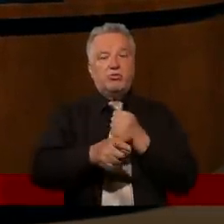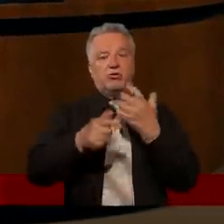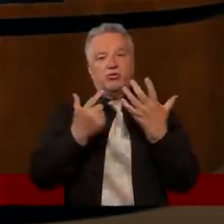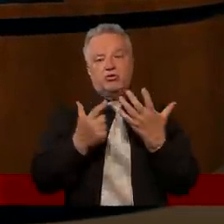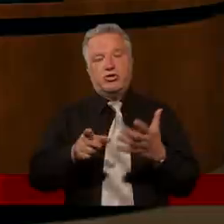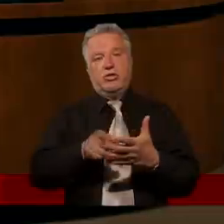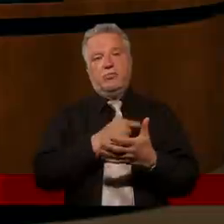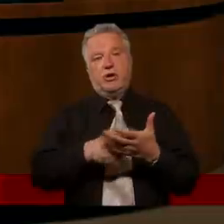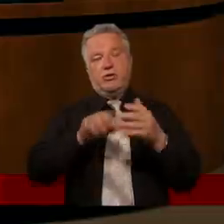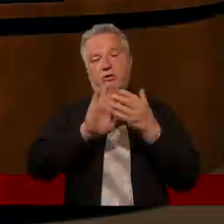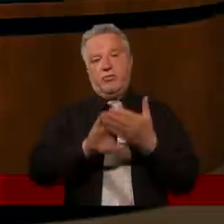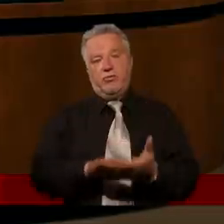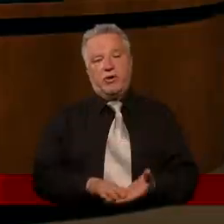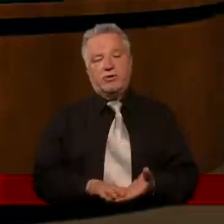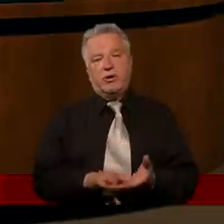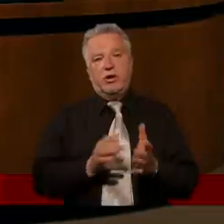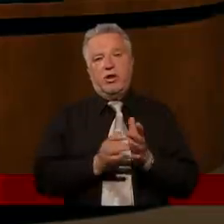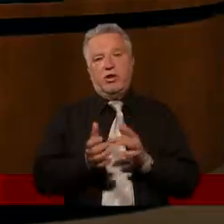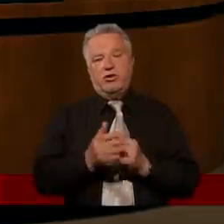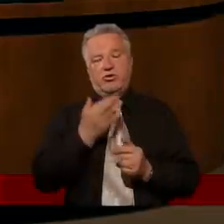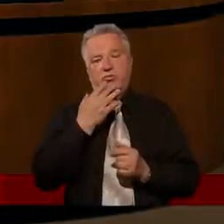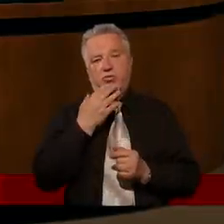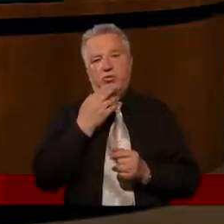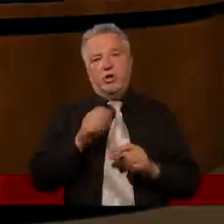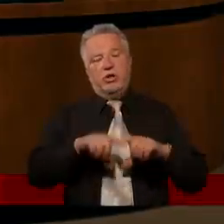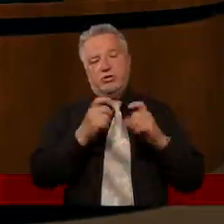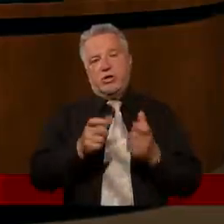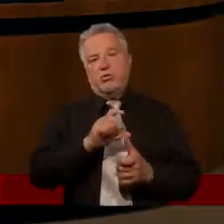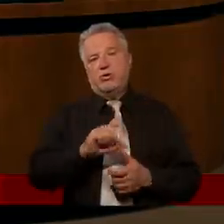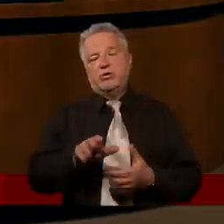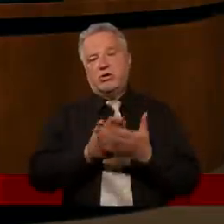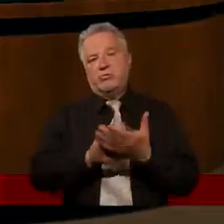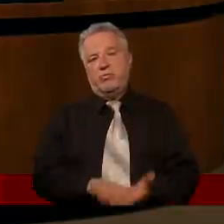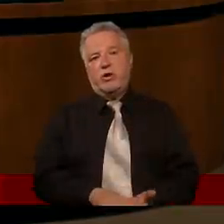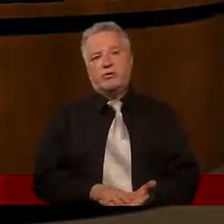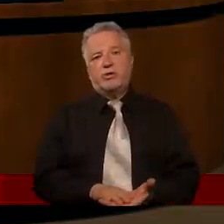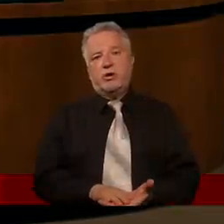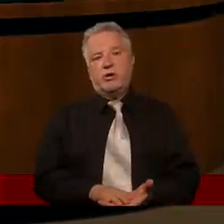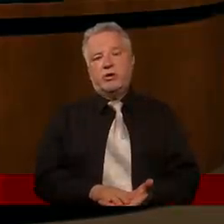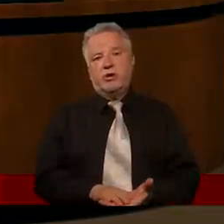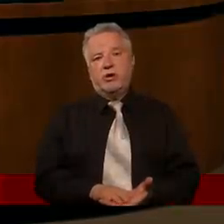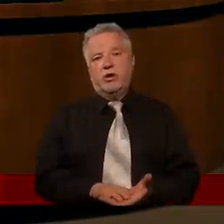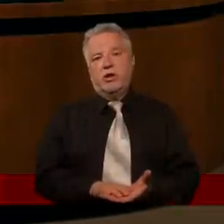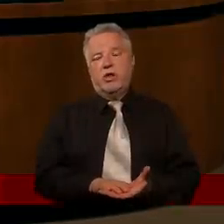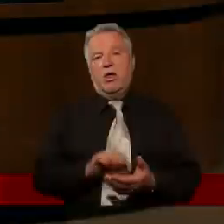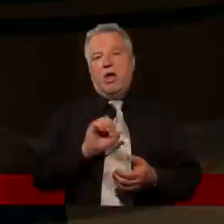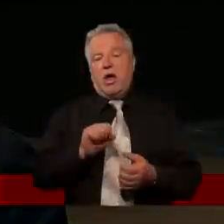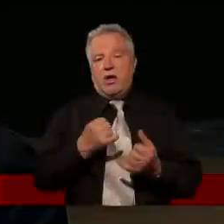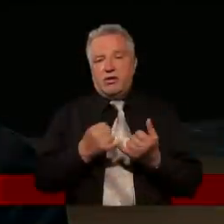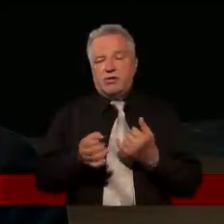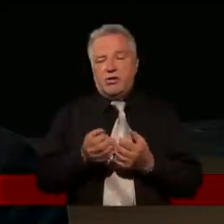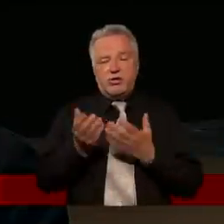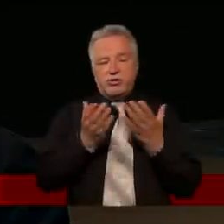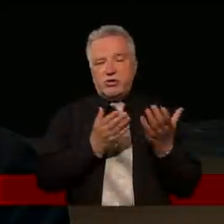Jezus w tym momencie myśli, że zupełnie, że powinno się cały czas przebaczać to. A z kolei, jeżeli